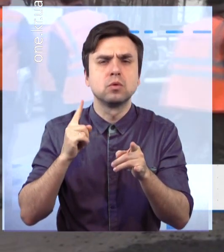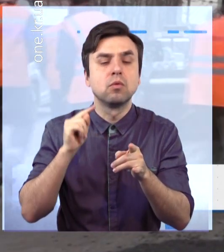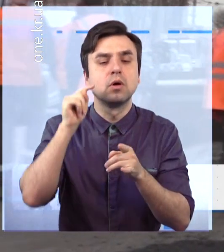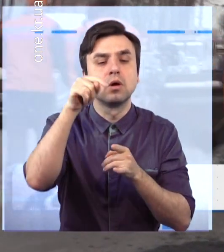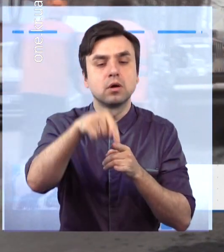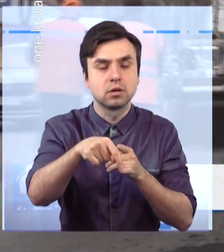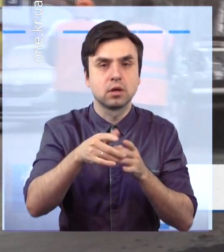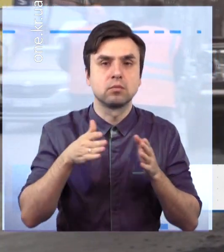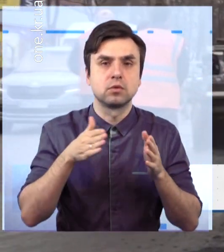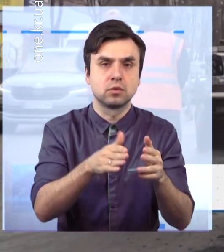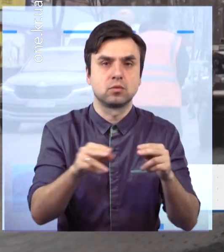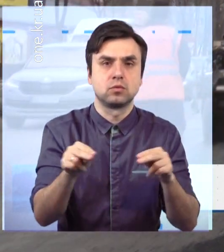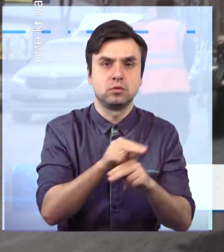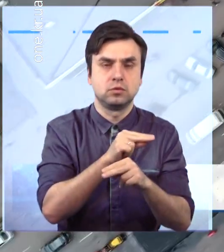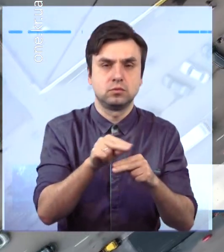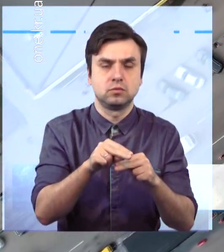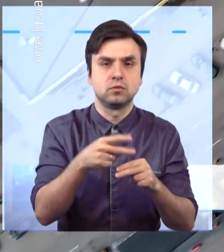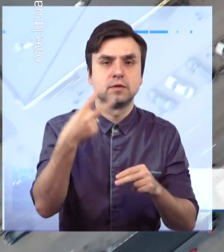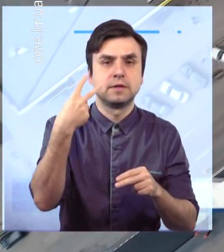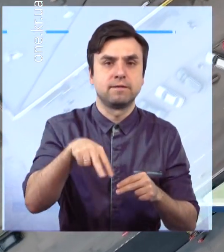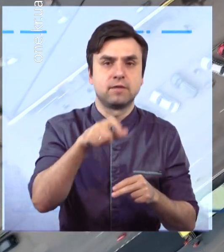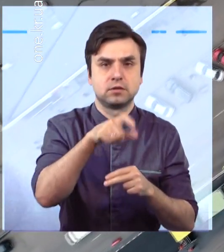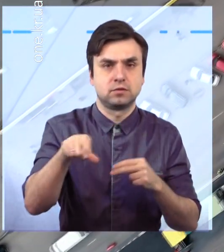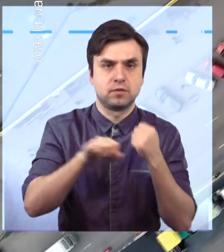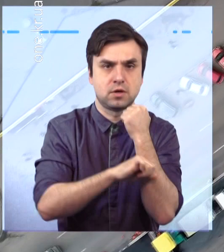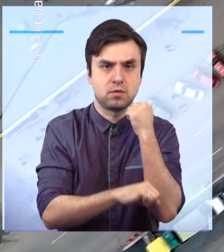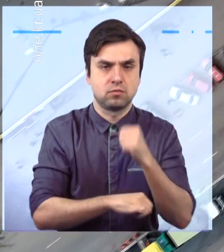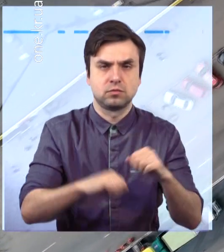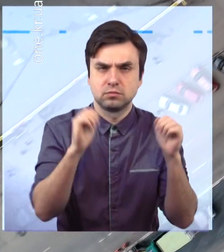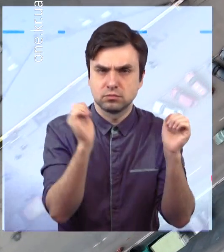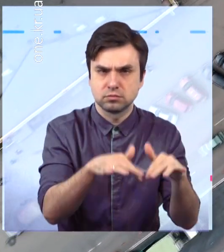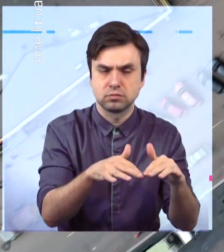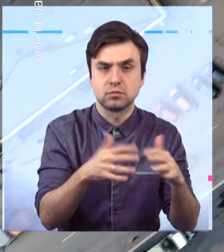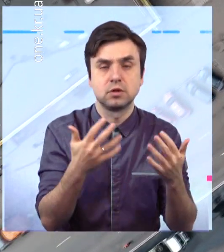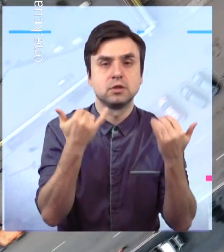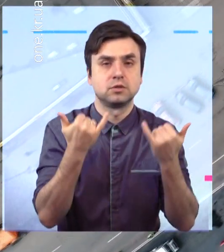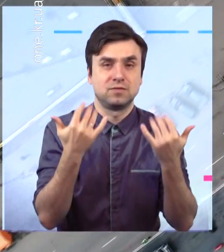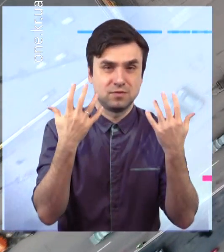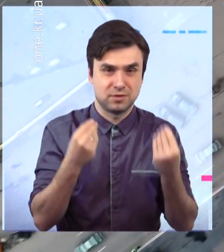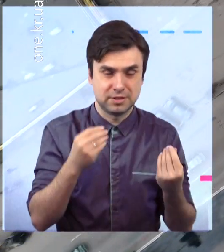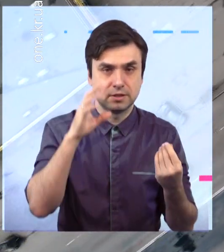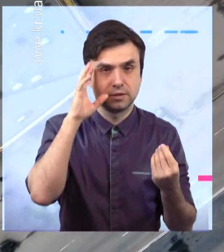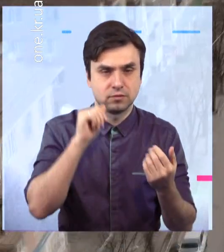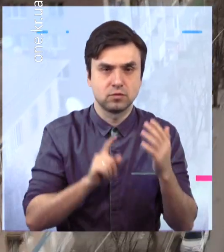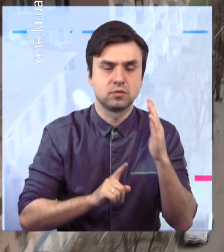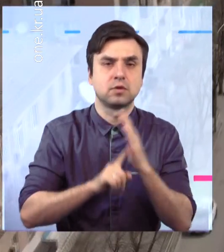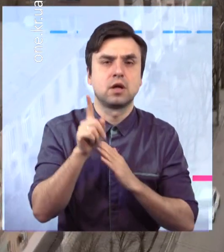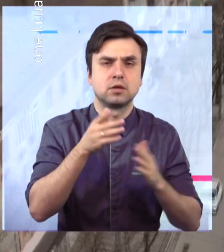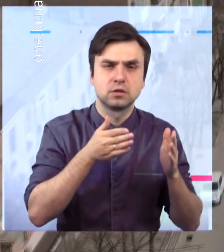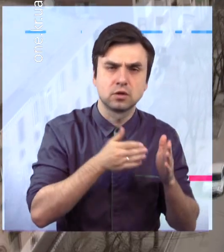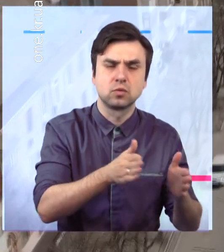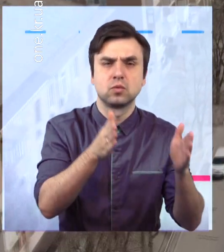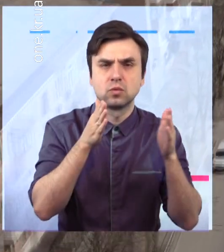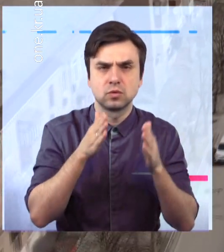працює 23 робітників Веста Шляхбуд. Адже саме сьогодні у Кривому Розі стартувала комплексна заміна дорожнього покриття. Ремонт